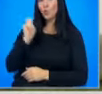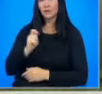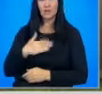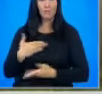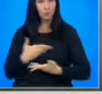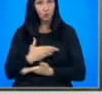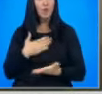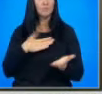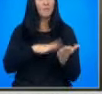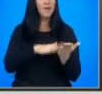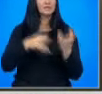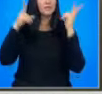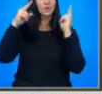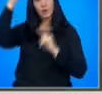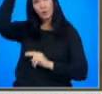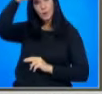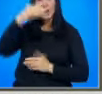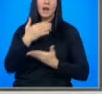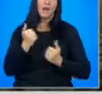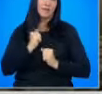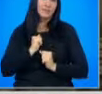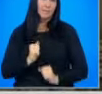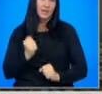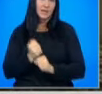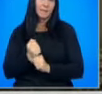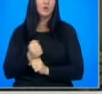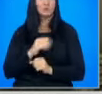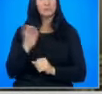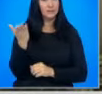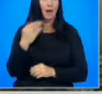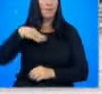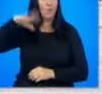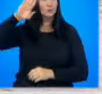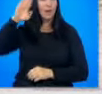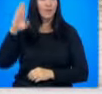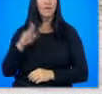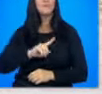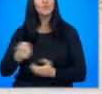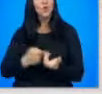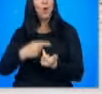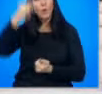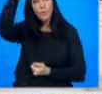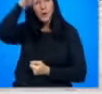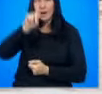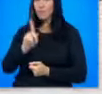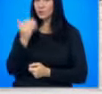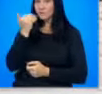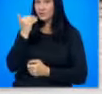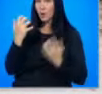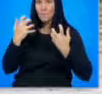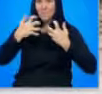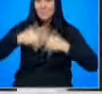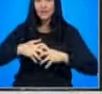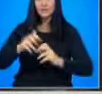нужда. Ние приветстваме решението на България и нямаме търпение да работим с тях по изполнението. А доколко България би могла да се възползва от